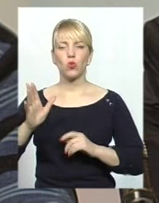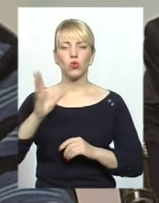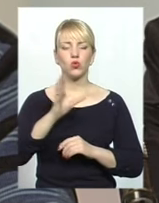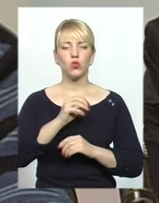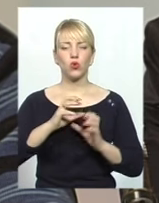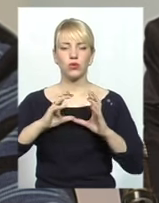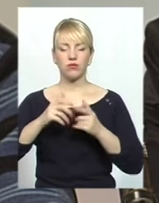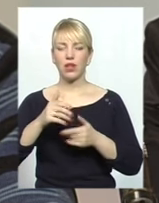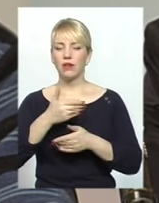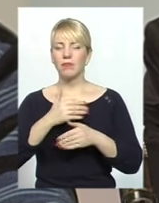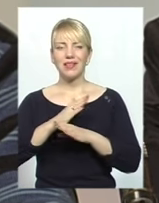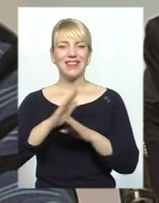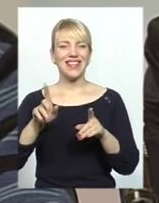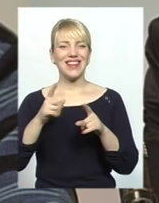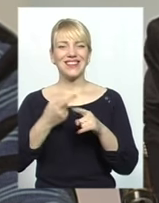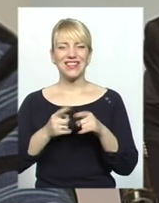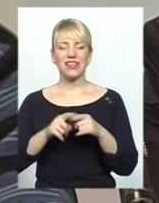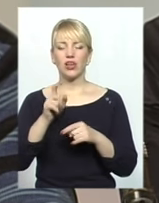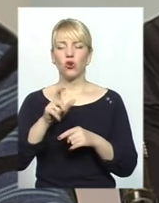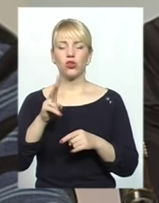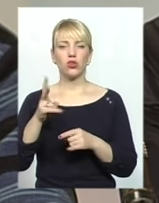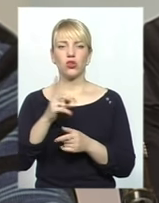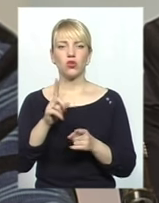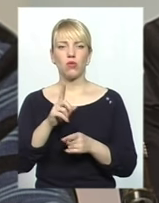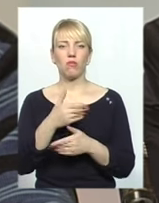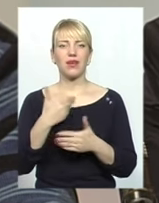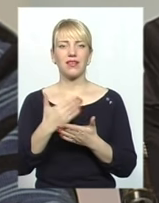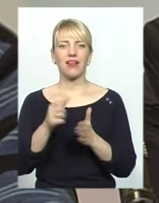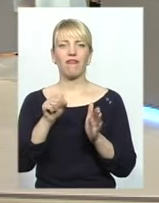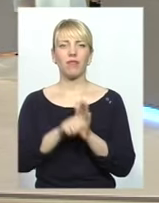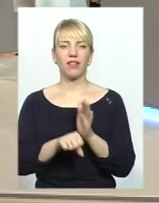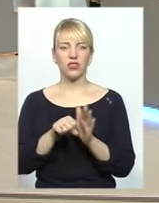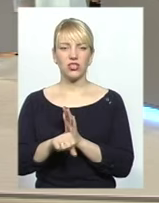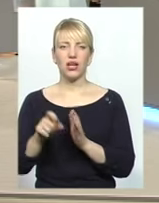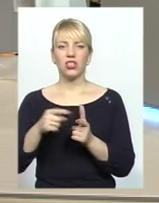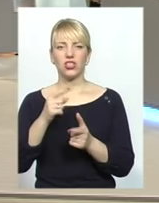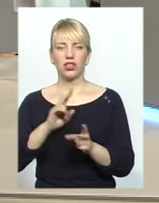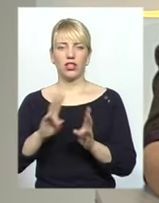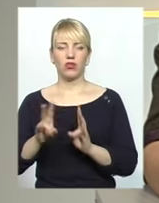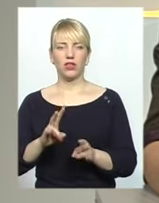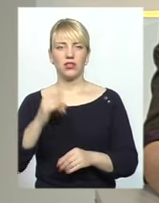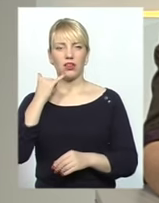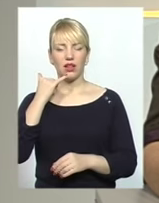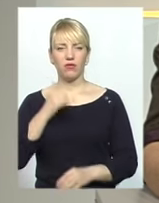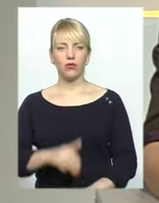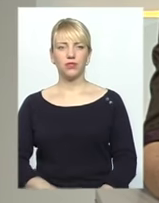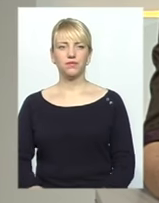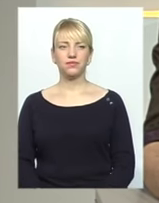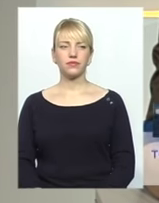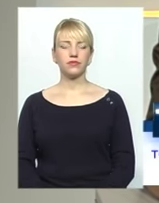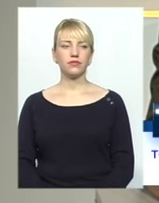показують по телебаченню, що ми якісь вбивці, терористи і так далі. Маємо телефонний дзвінок. Алло, слухаємо вас.